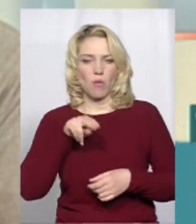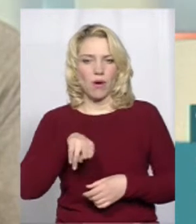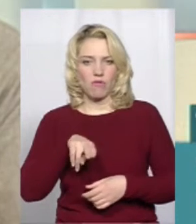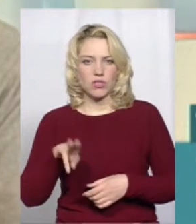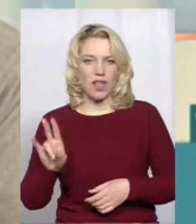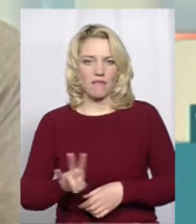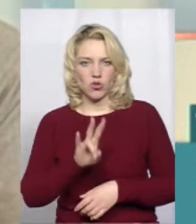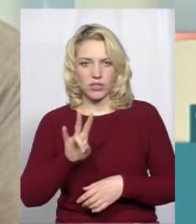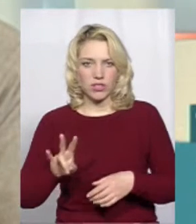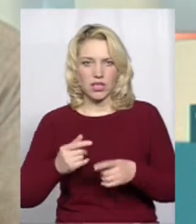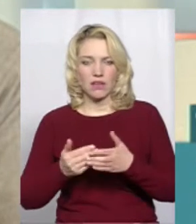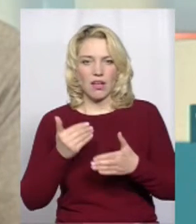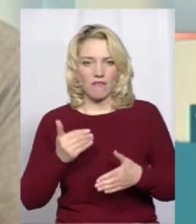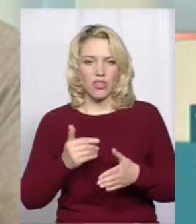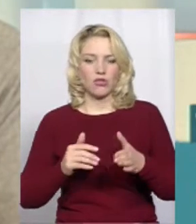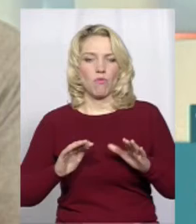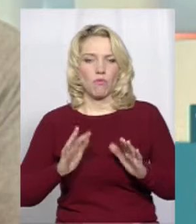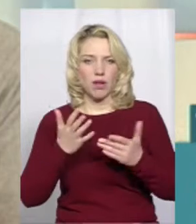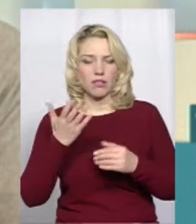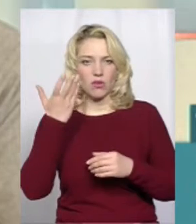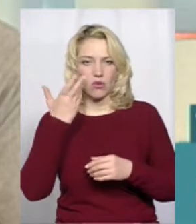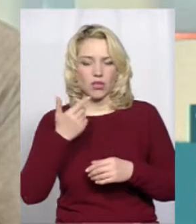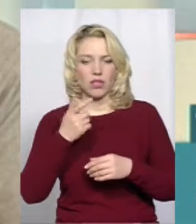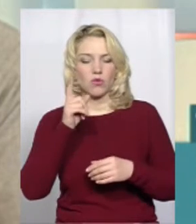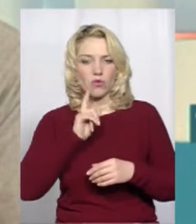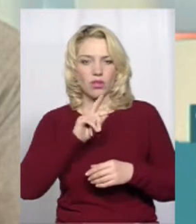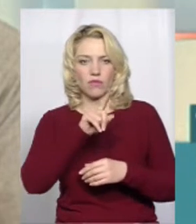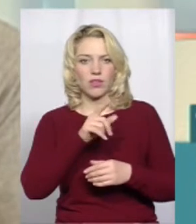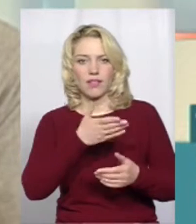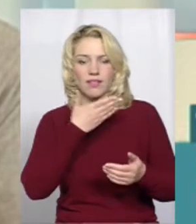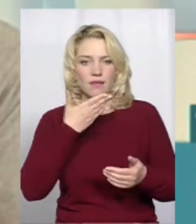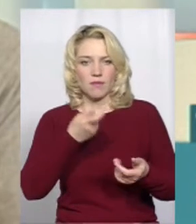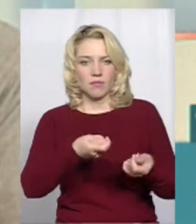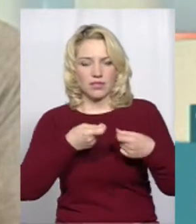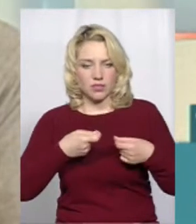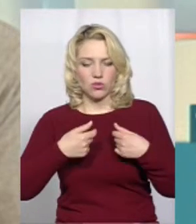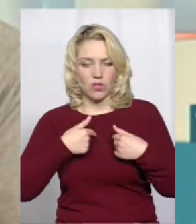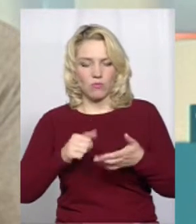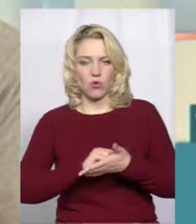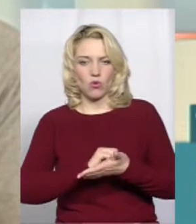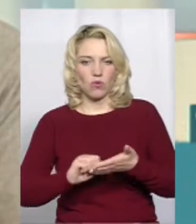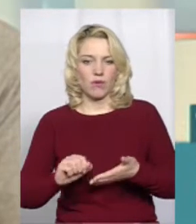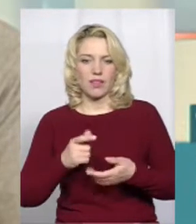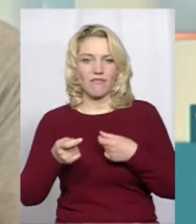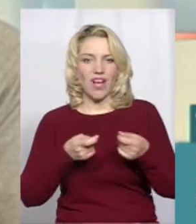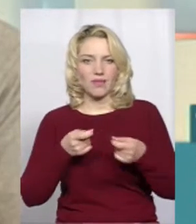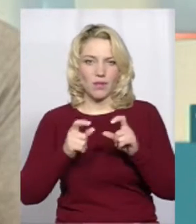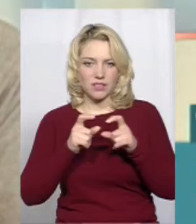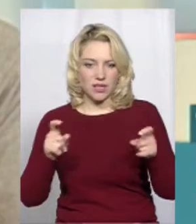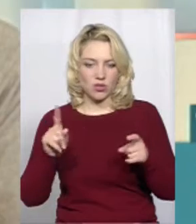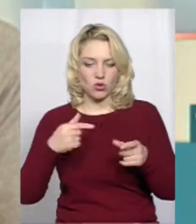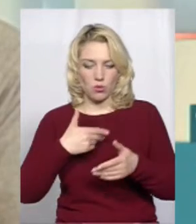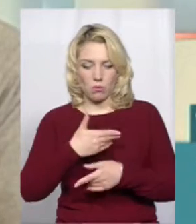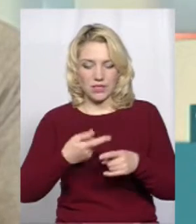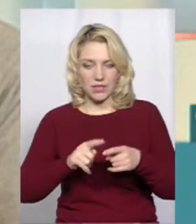від моменту того, доки вони не принесуть нам документи в адміністрацію, щоб ми їх опрацювали, зробили